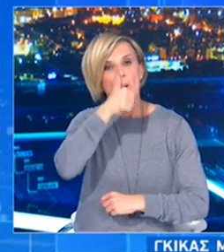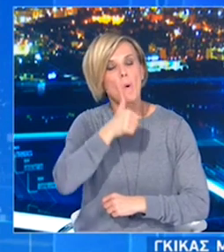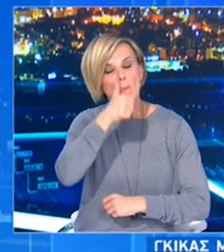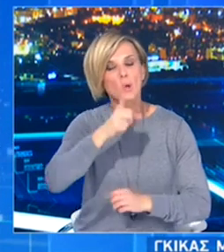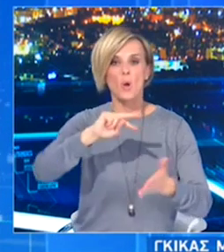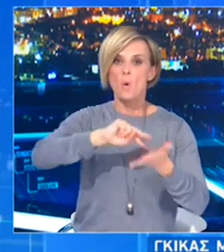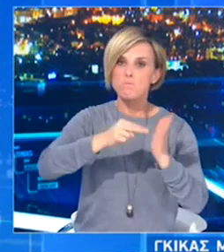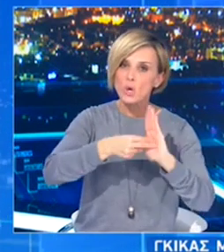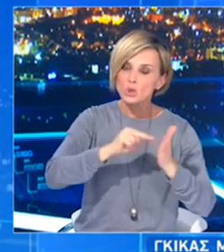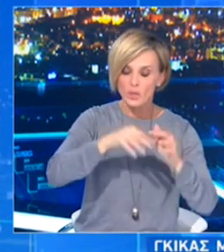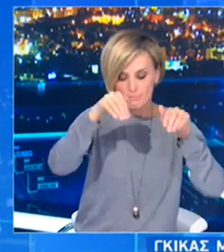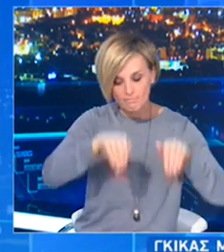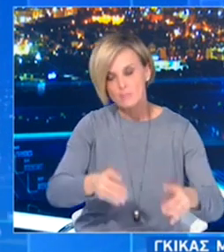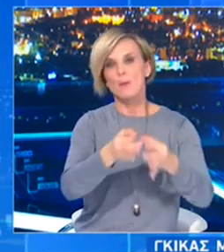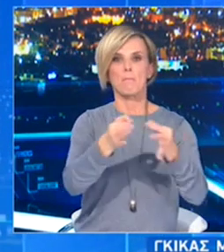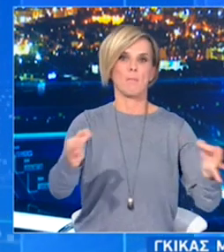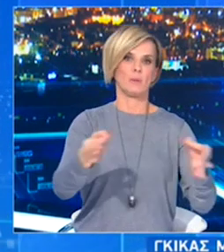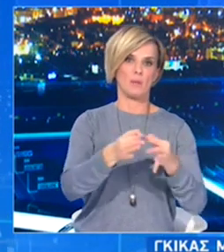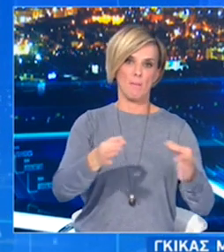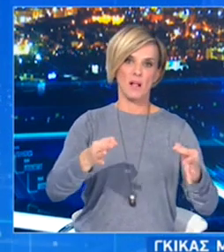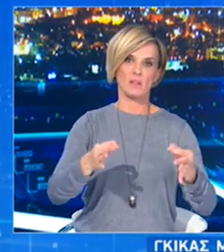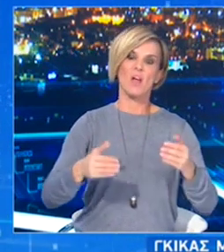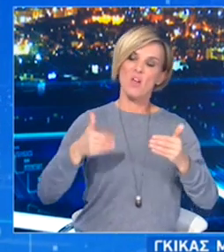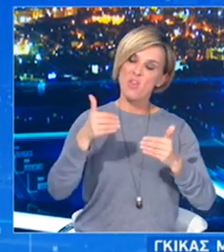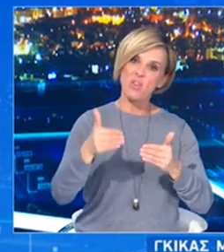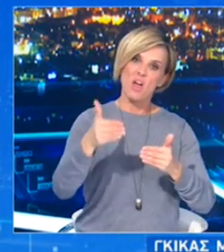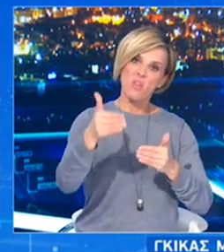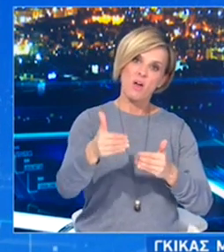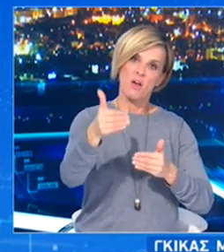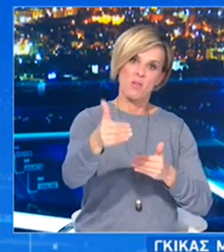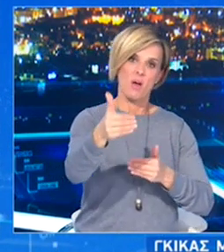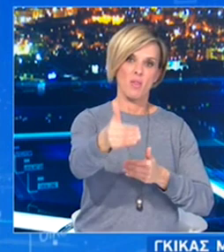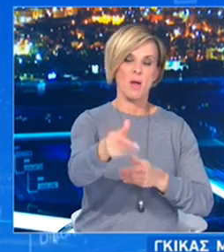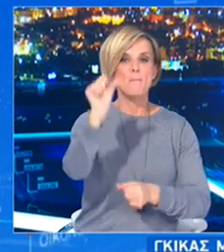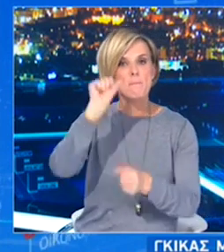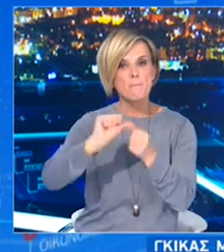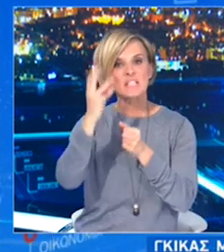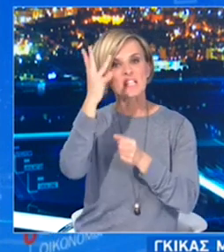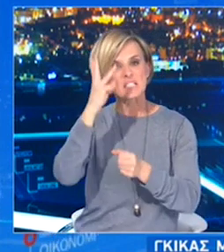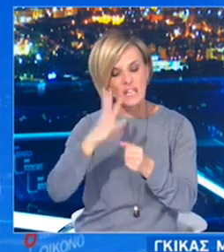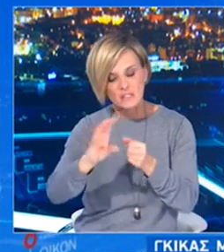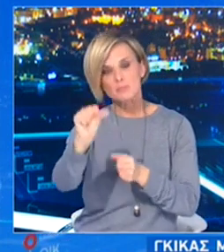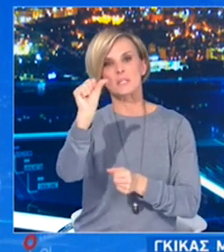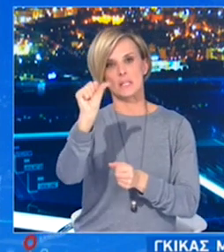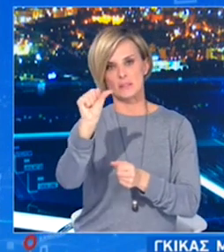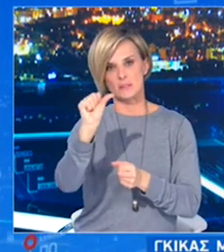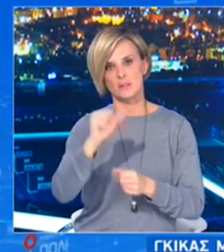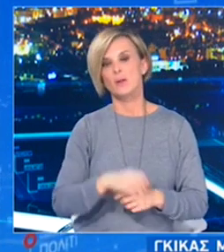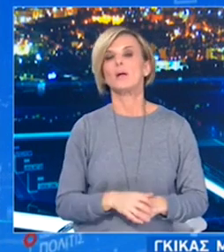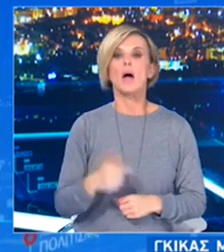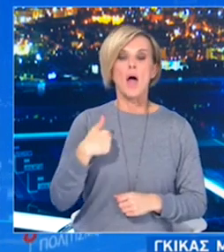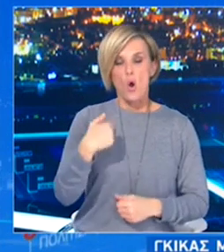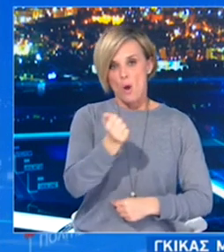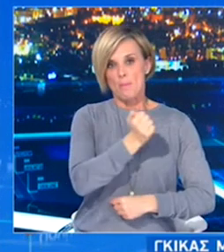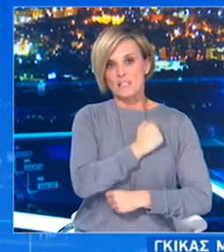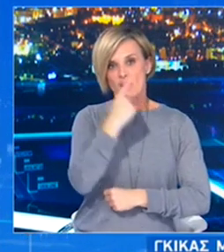τηρήσουμε τα μέτρα στους επόμενους μήνες. Επιτρέψτε μου να κλείσω πάλι με μια προσωπική δήλωση, επειδή εκ παραδρομής πιστεύω